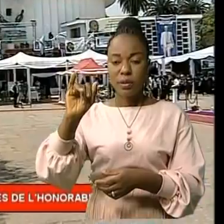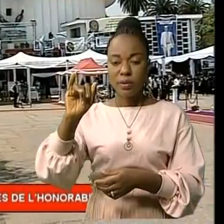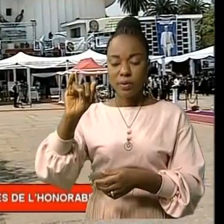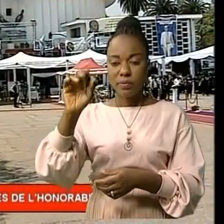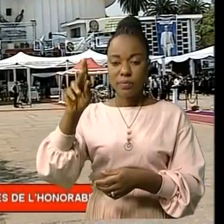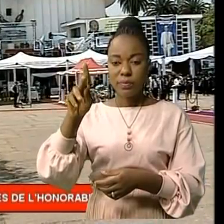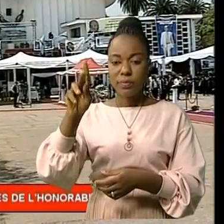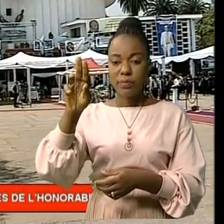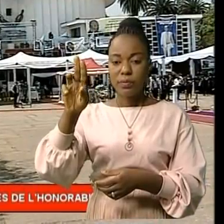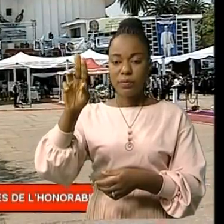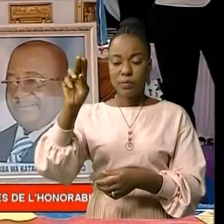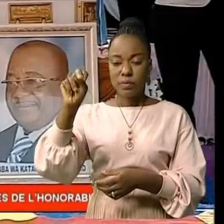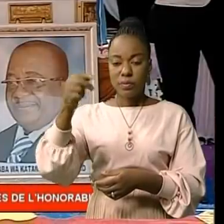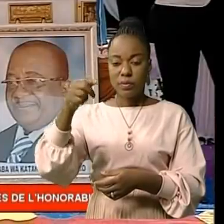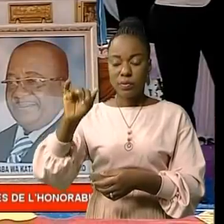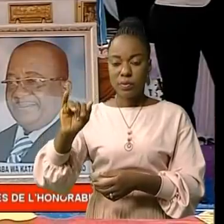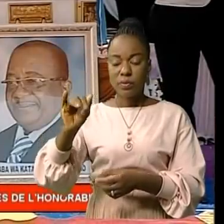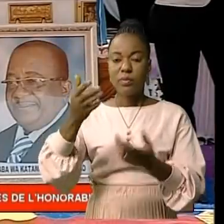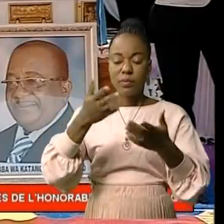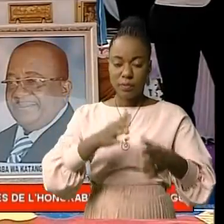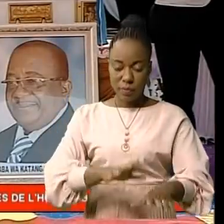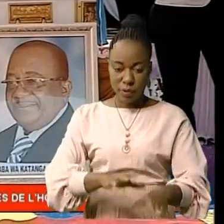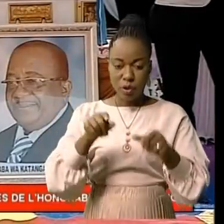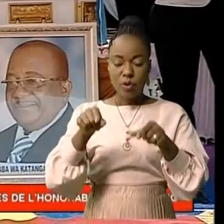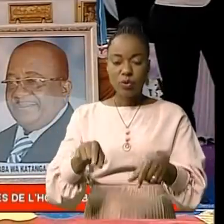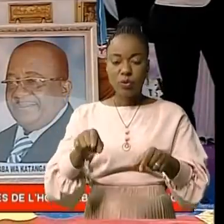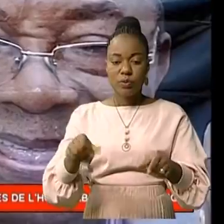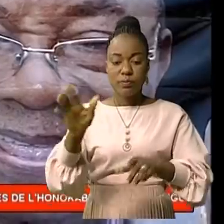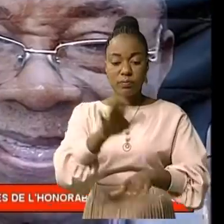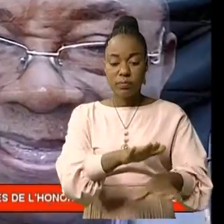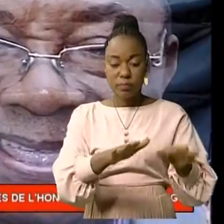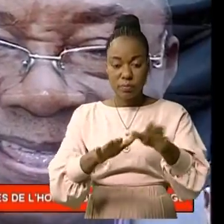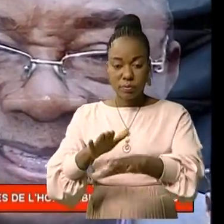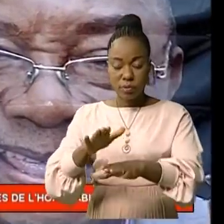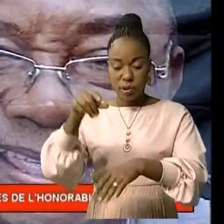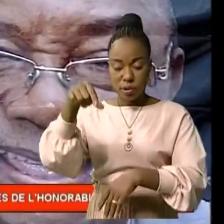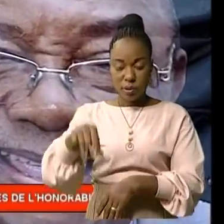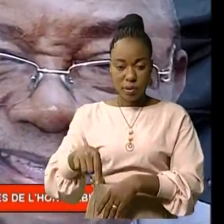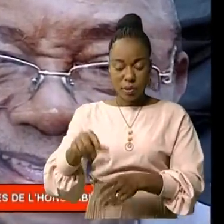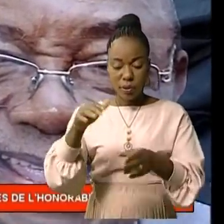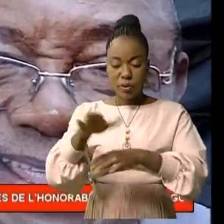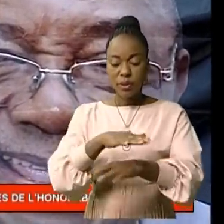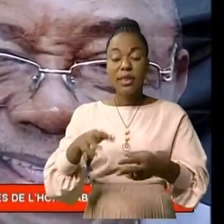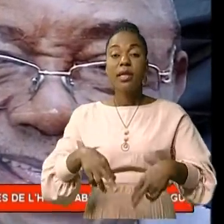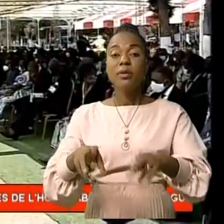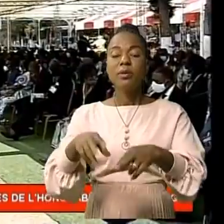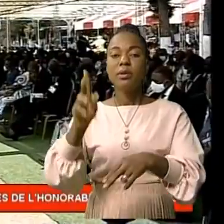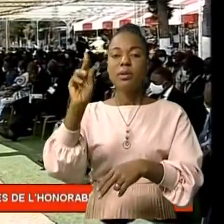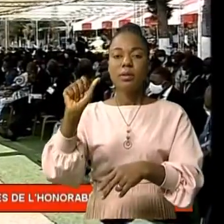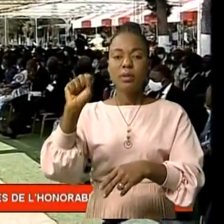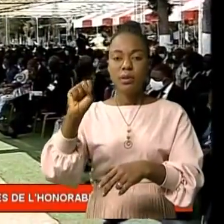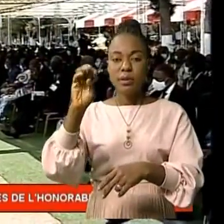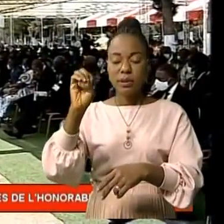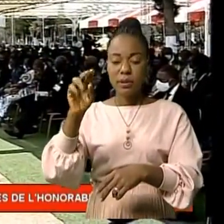Lubumbashi, dans sa ferme privée de Kiyambi, au quartier plutôt sur la route Kasinga, dans la province